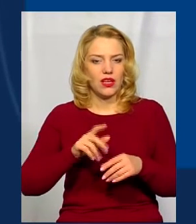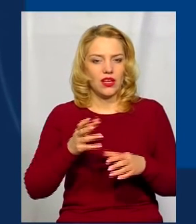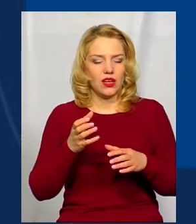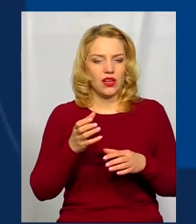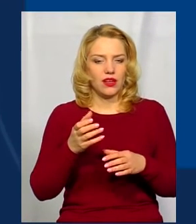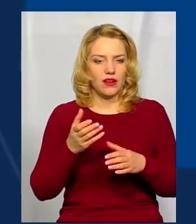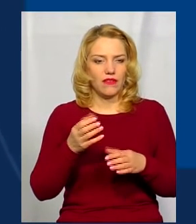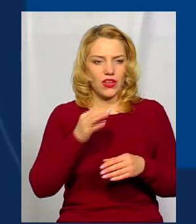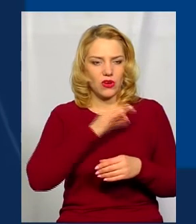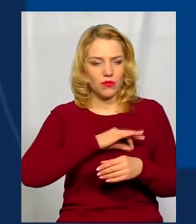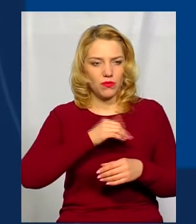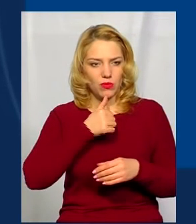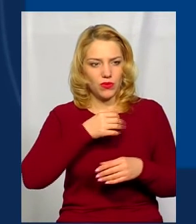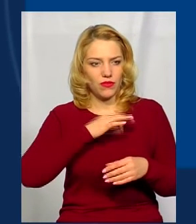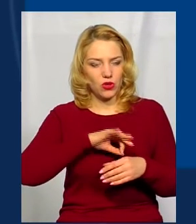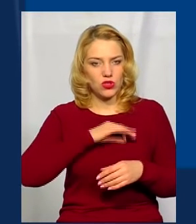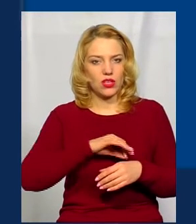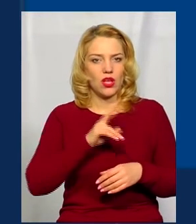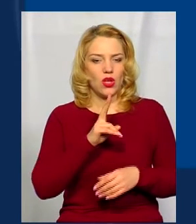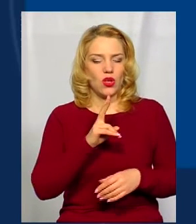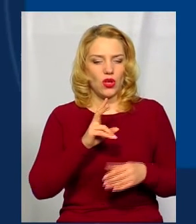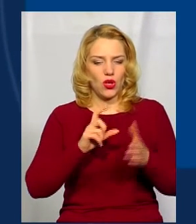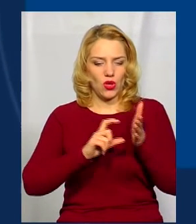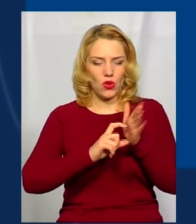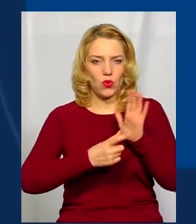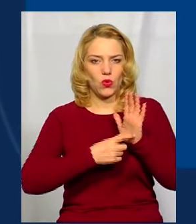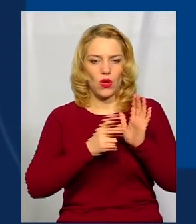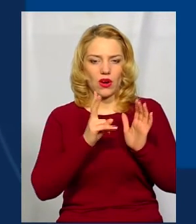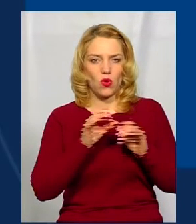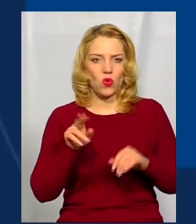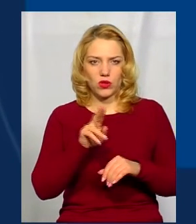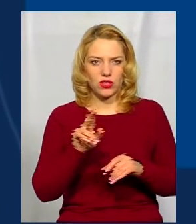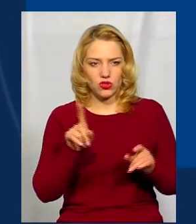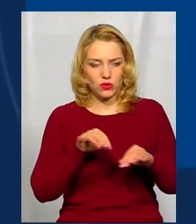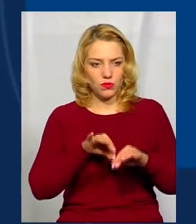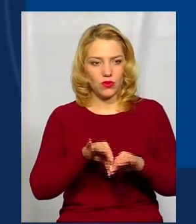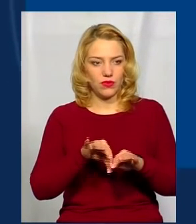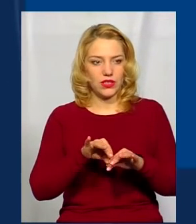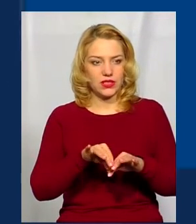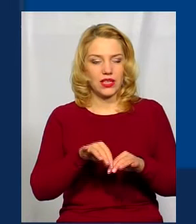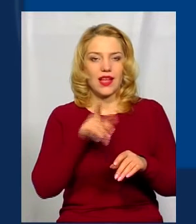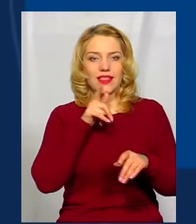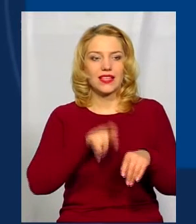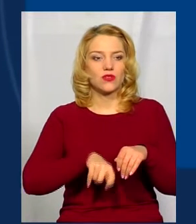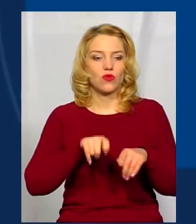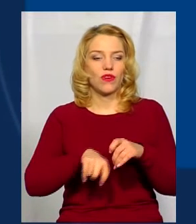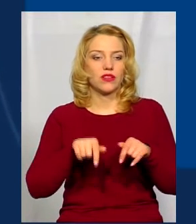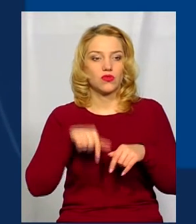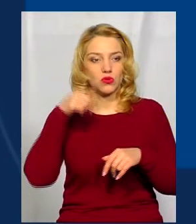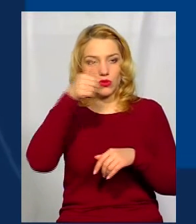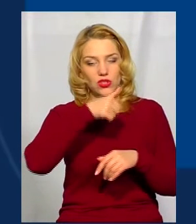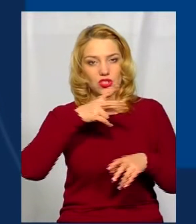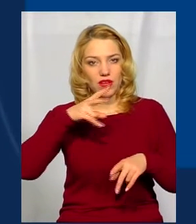Спробувала використовувати QR-коди для того, щоб провести певне тестування. Цьогоріч на